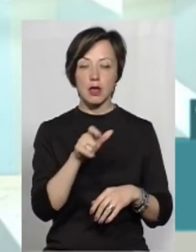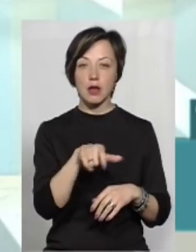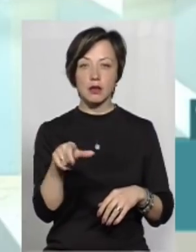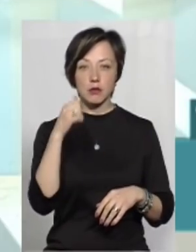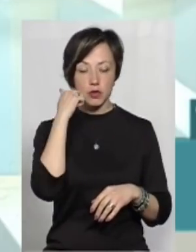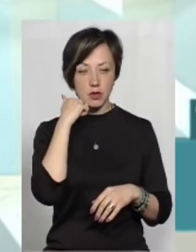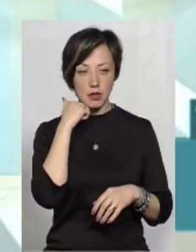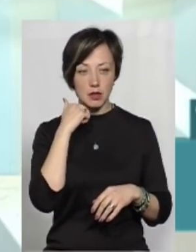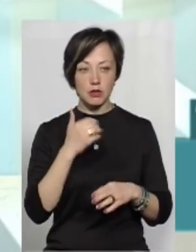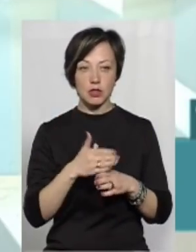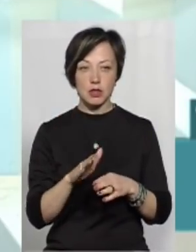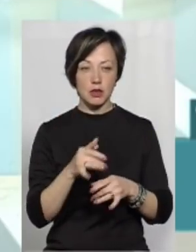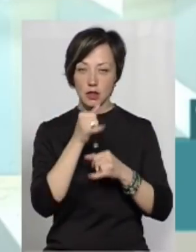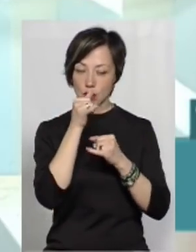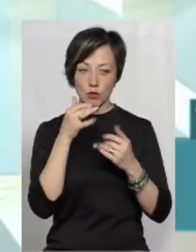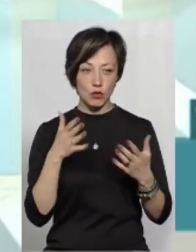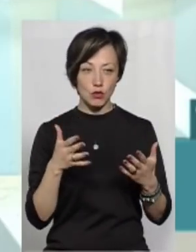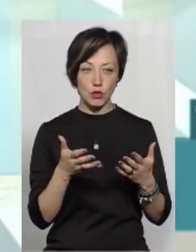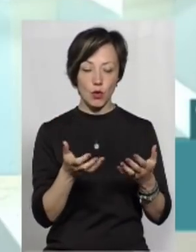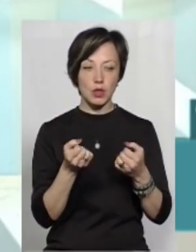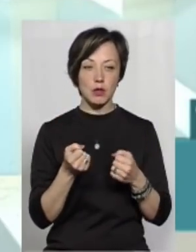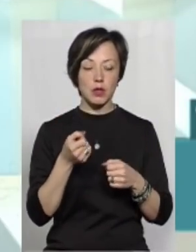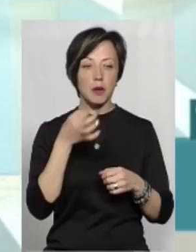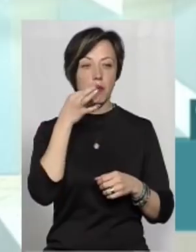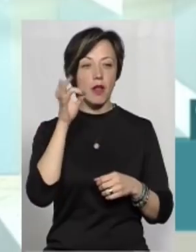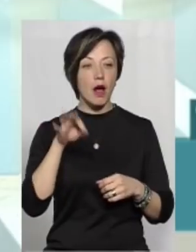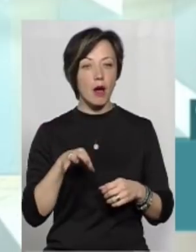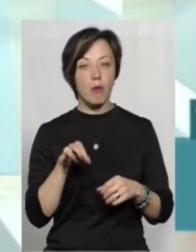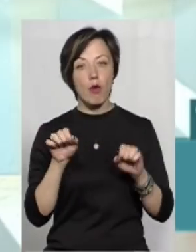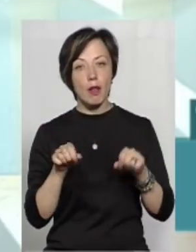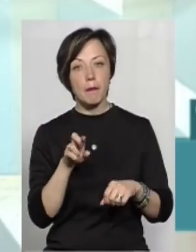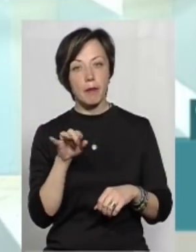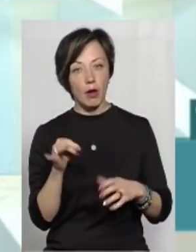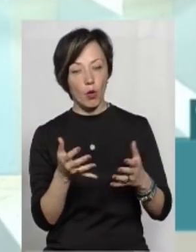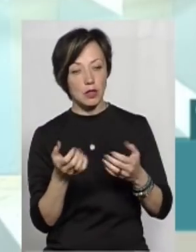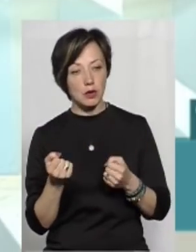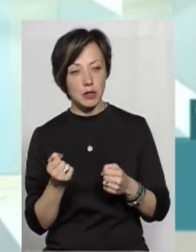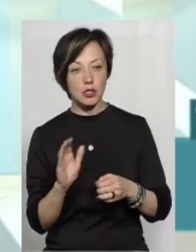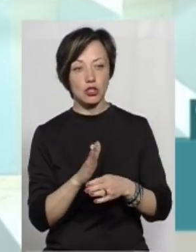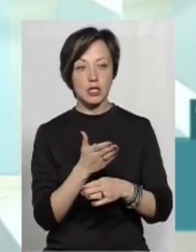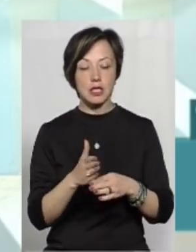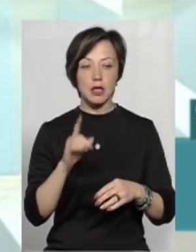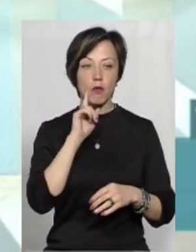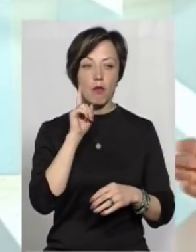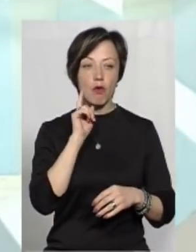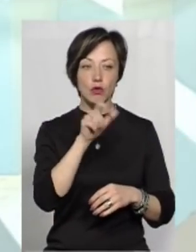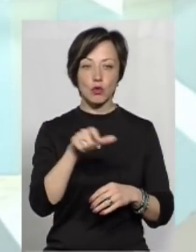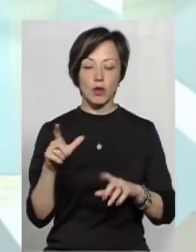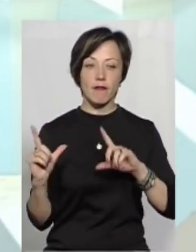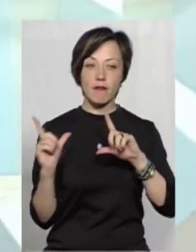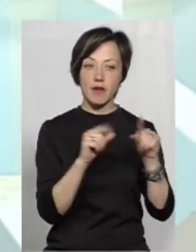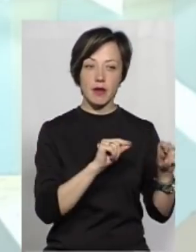постаріли, і вони вже не зможуть отримати тих благ, які могли би отримати. Частина молодших людей